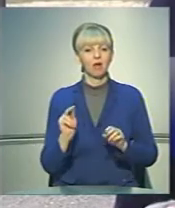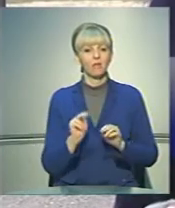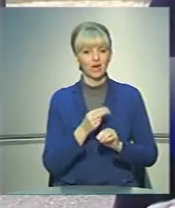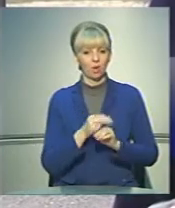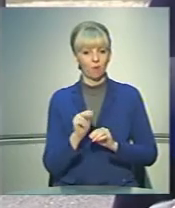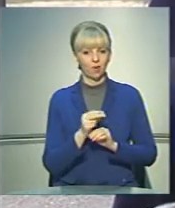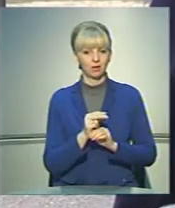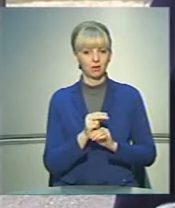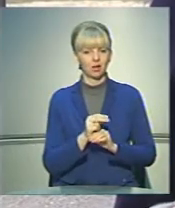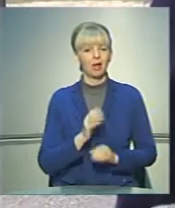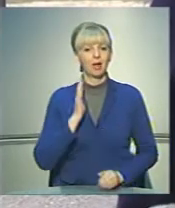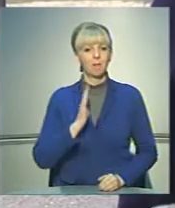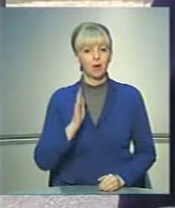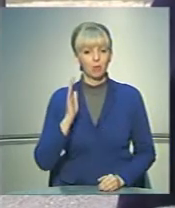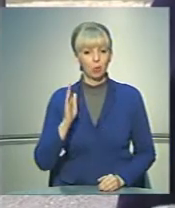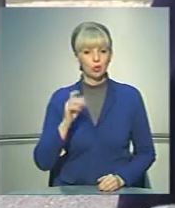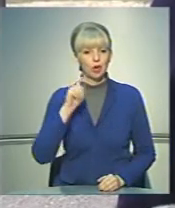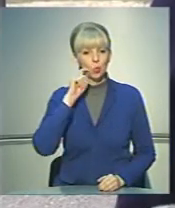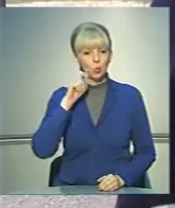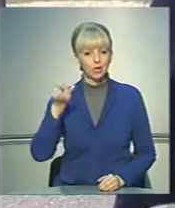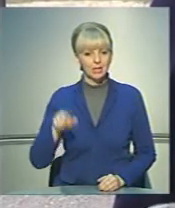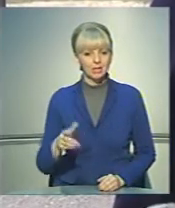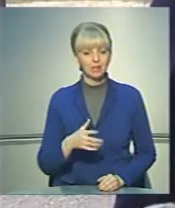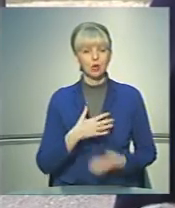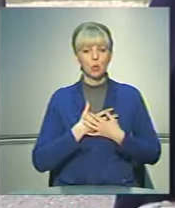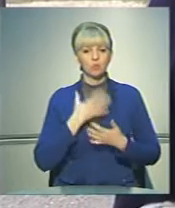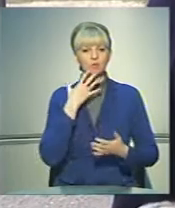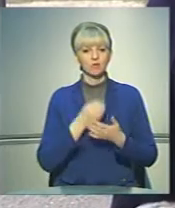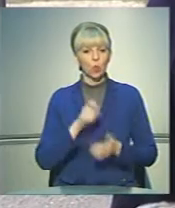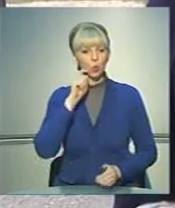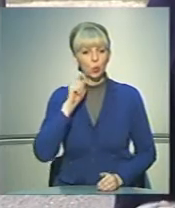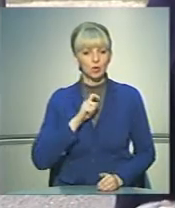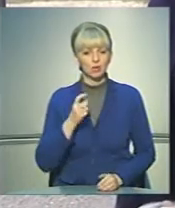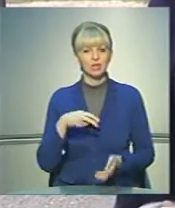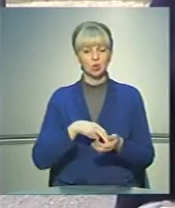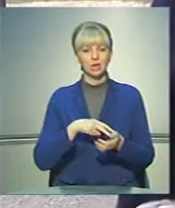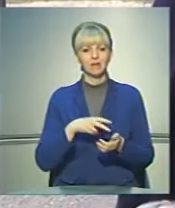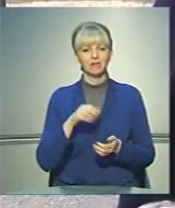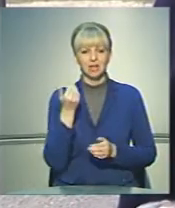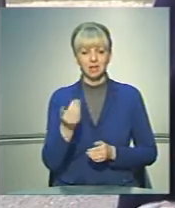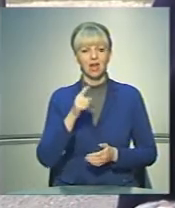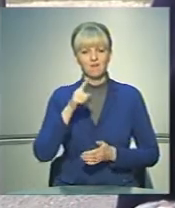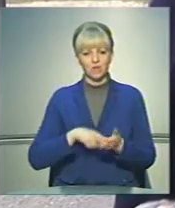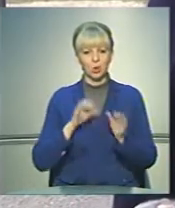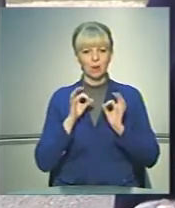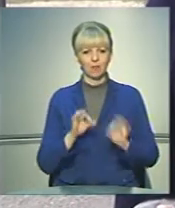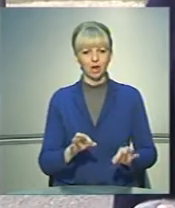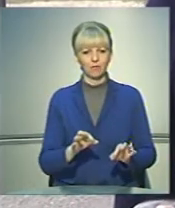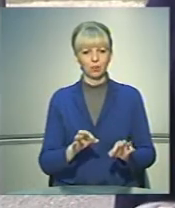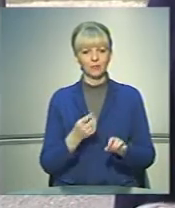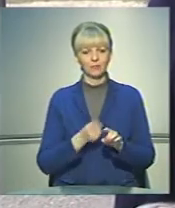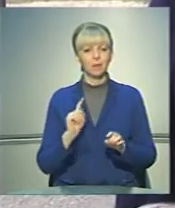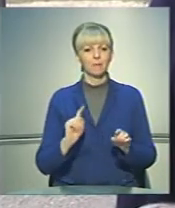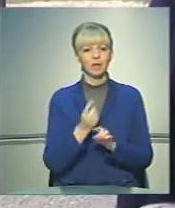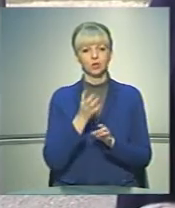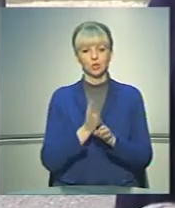майбутнього українця, який би любив свою Україну, який би стояв за неї вірою і правдою. Саме це